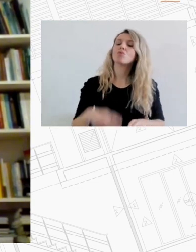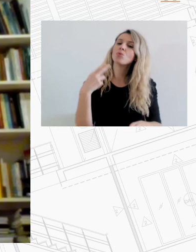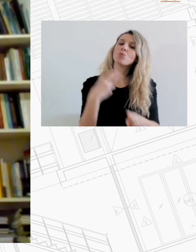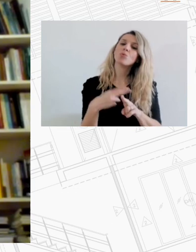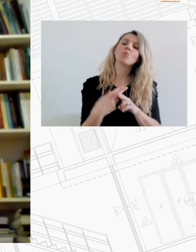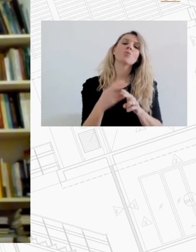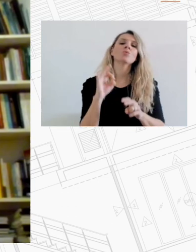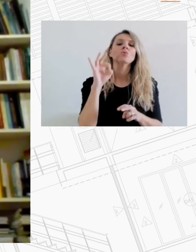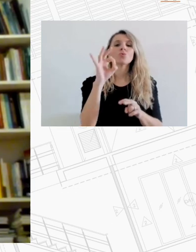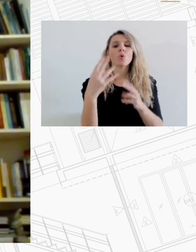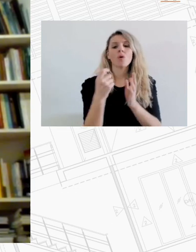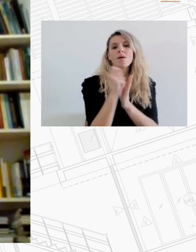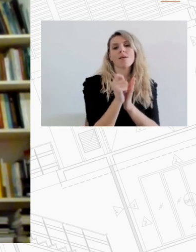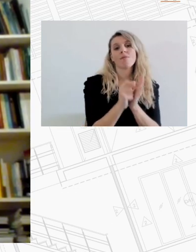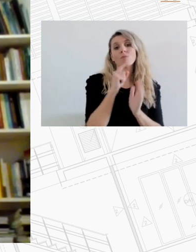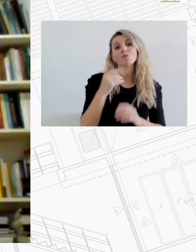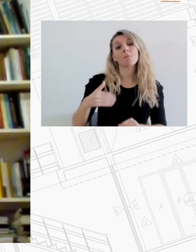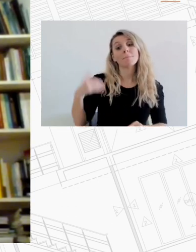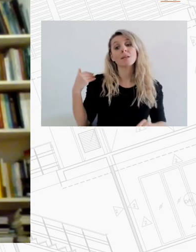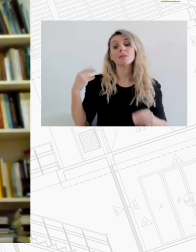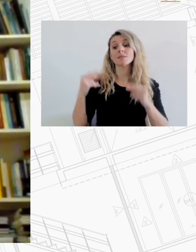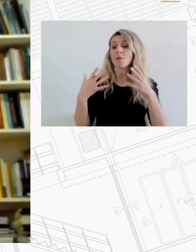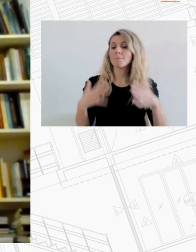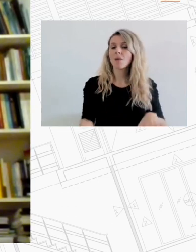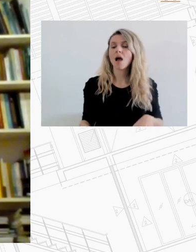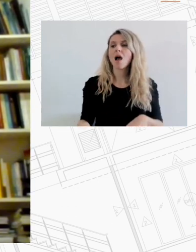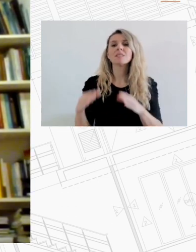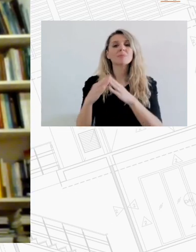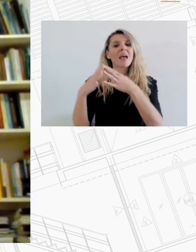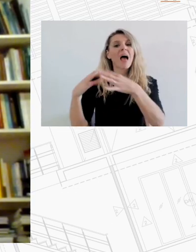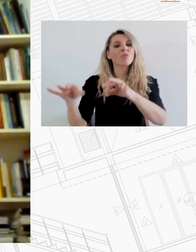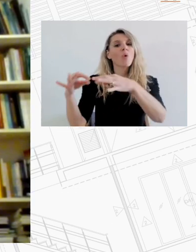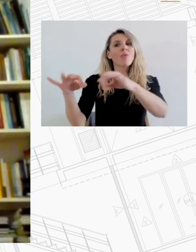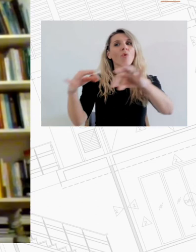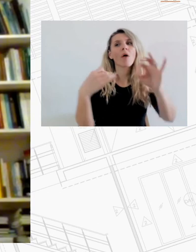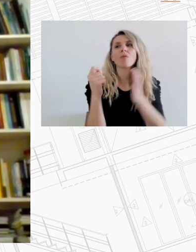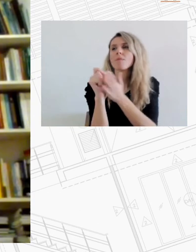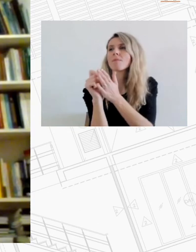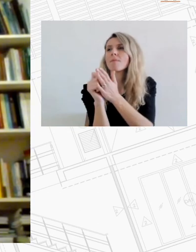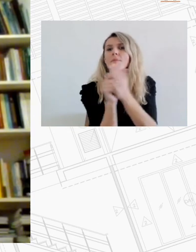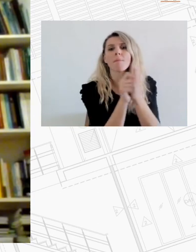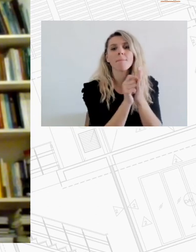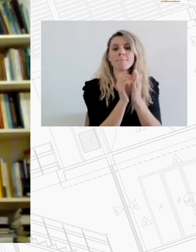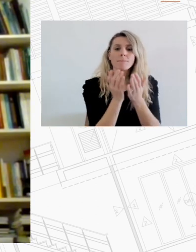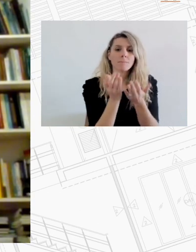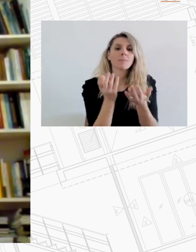καταγράψουν αυτό που συζητούσαμε πριν από λίγο τα κενά οι δήμοι είναι αυτοί που μπορούν να καταγράψουν είναι τις τάσεις